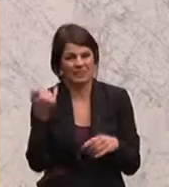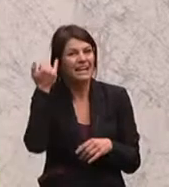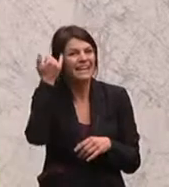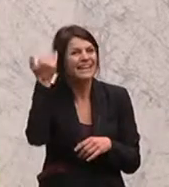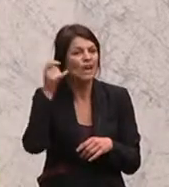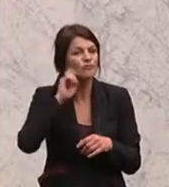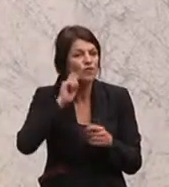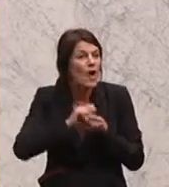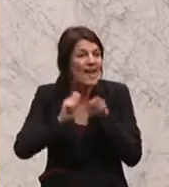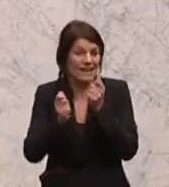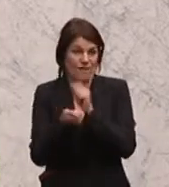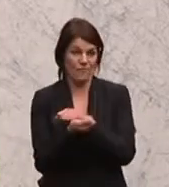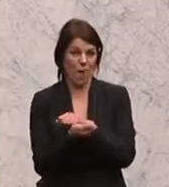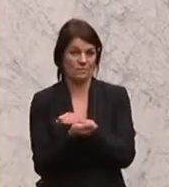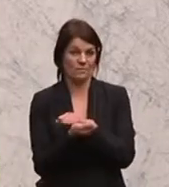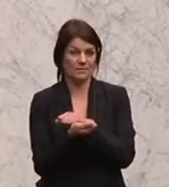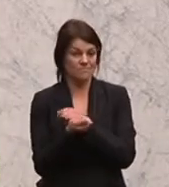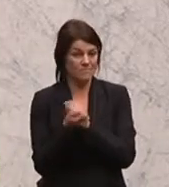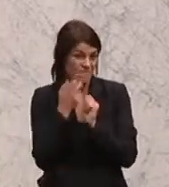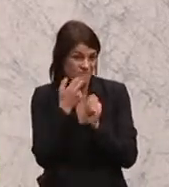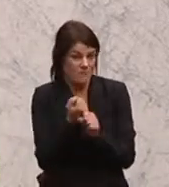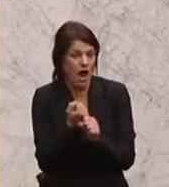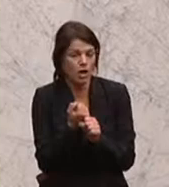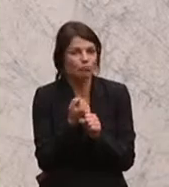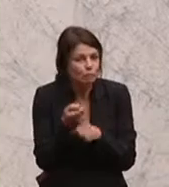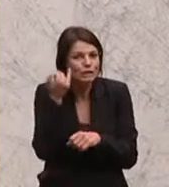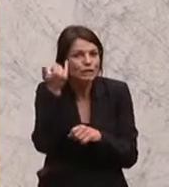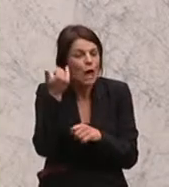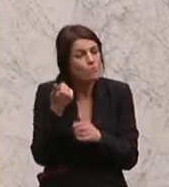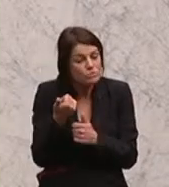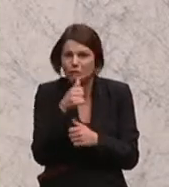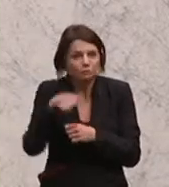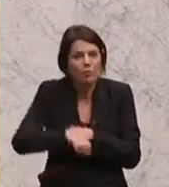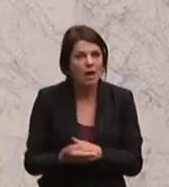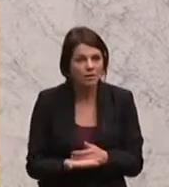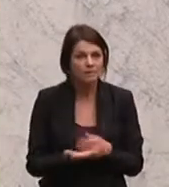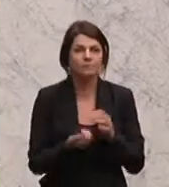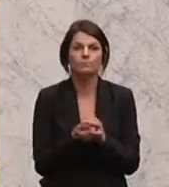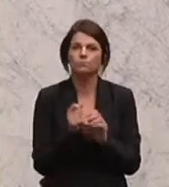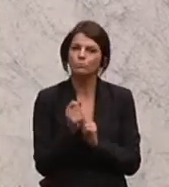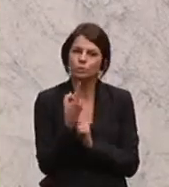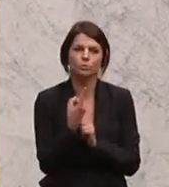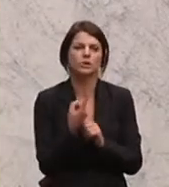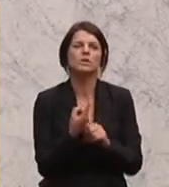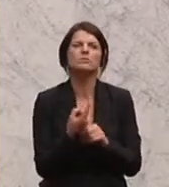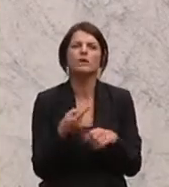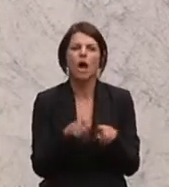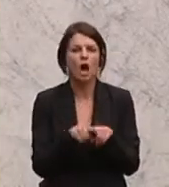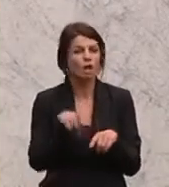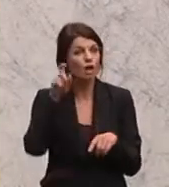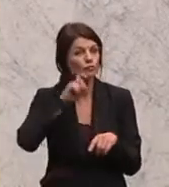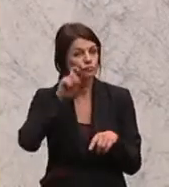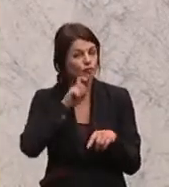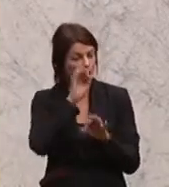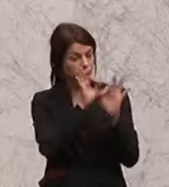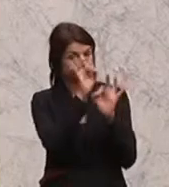eine Steuerreform zu organisieren, ja nichts Schlechtes. Und vor allem die Steuersätze zu